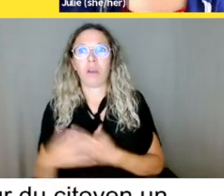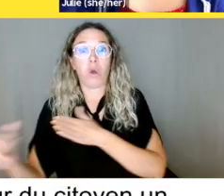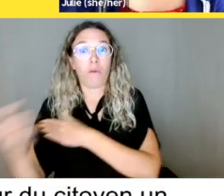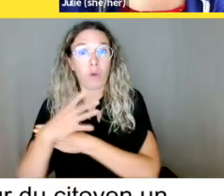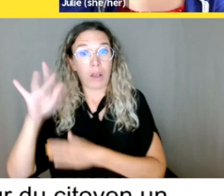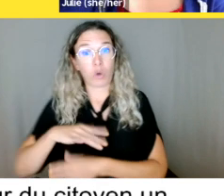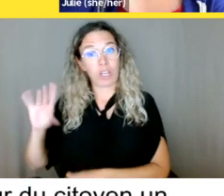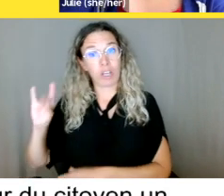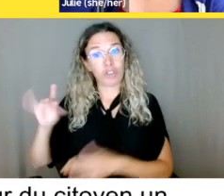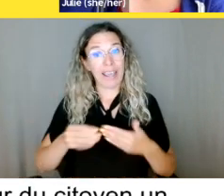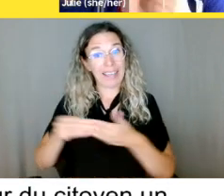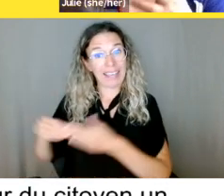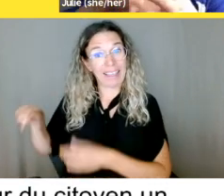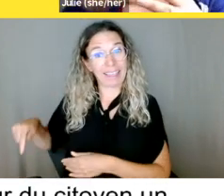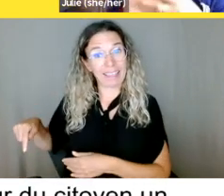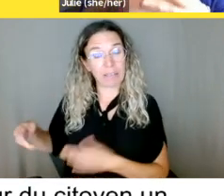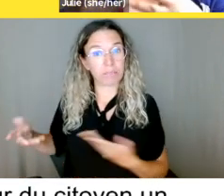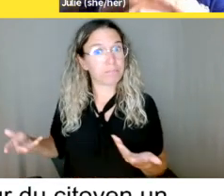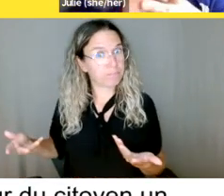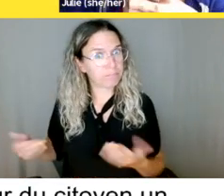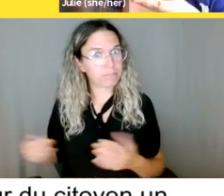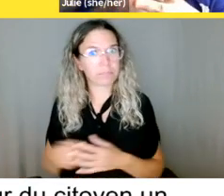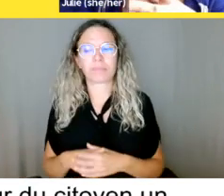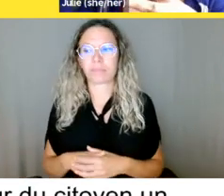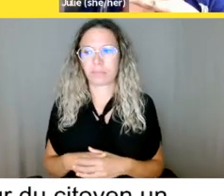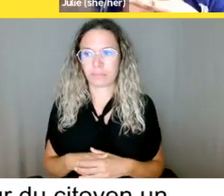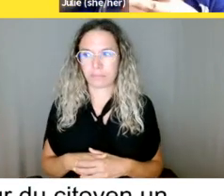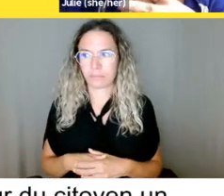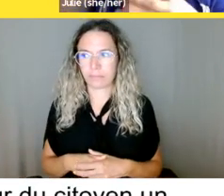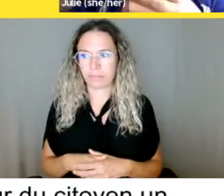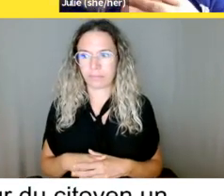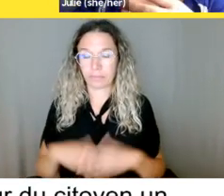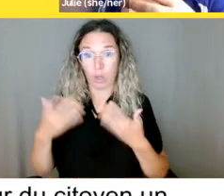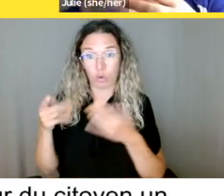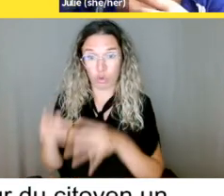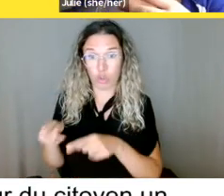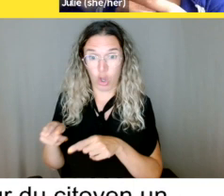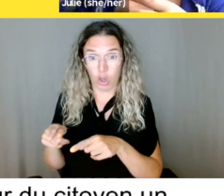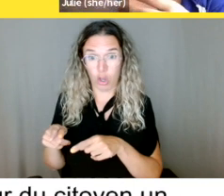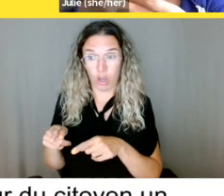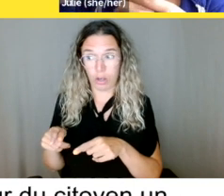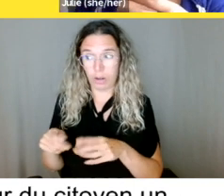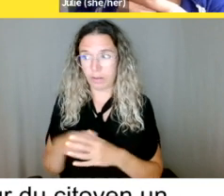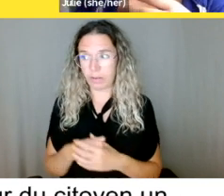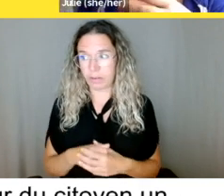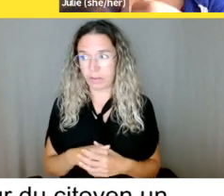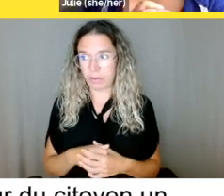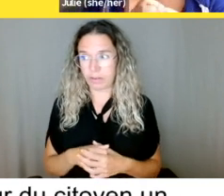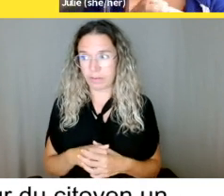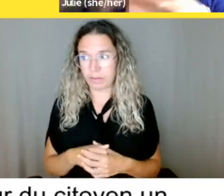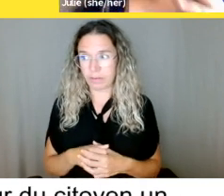Donc, ça... Donc, c'est ça. L'agent ou l'agente vont vous appeler, vont vous poser plus de questions pour essayer d'avoir